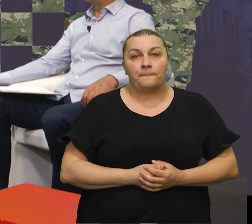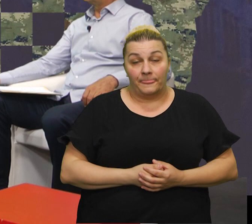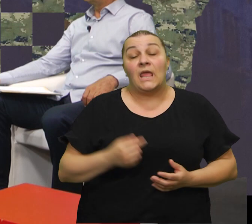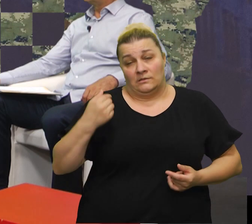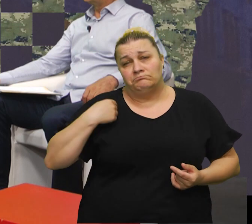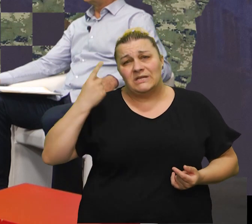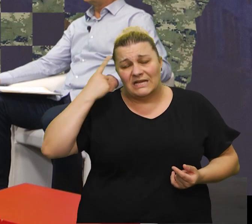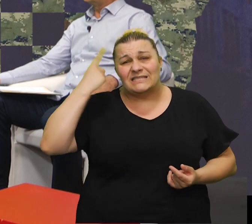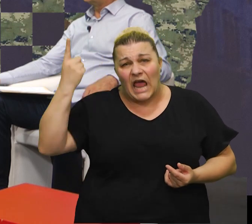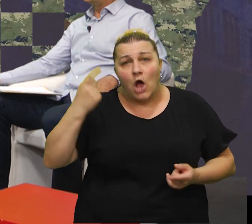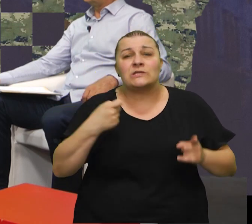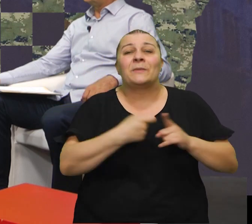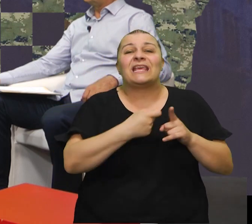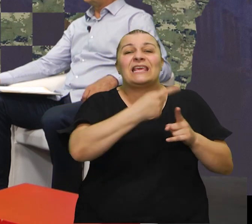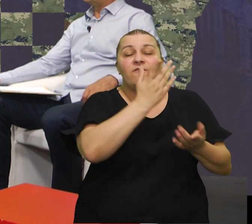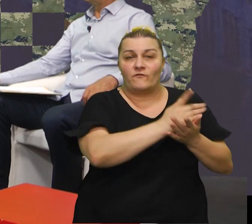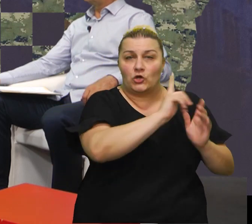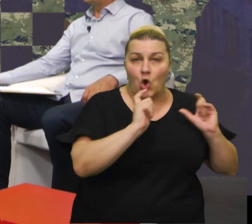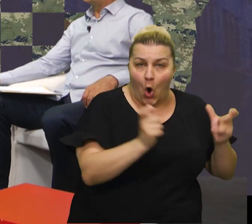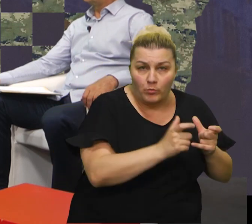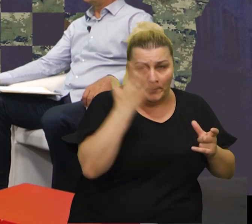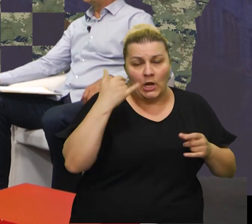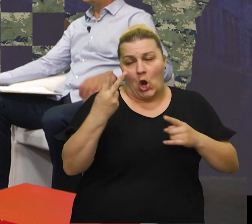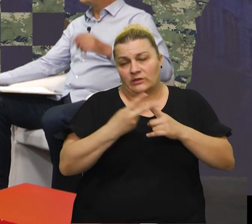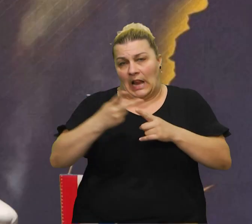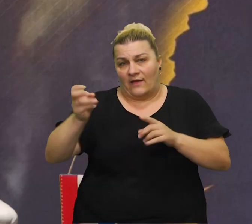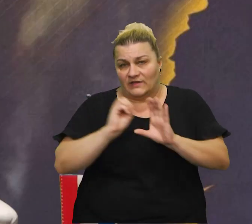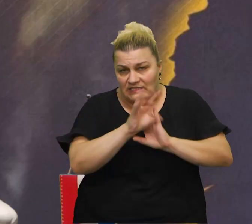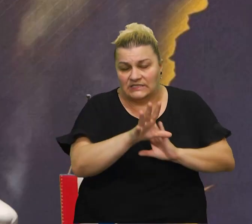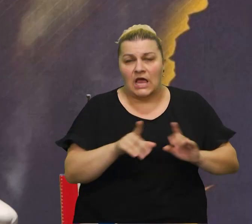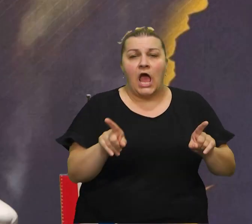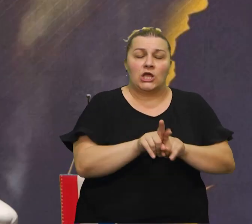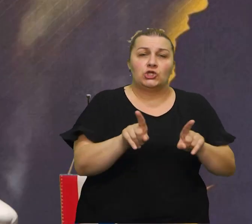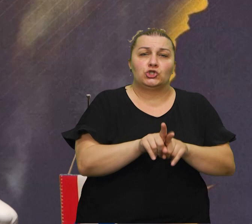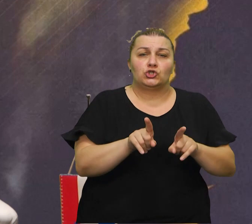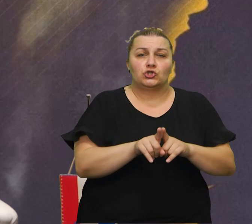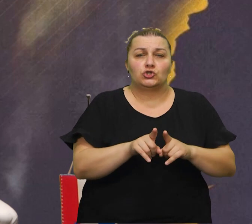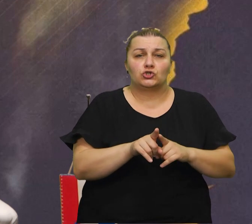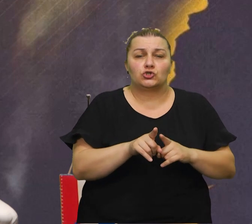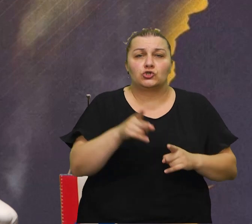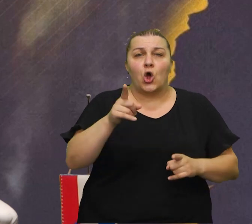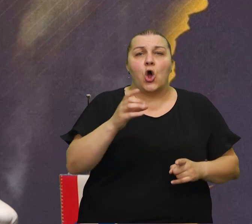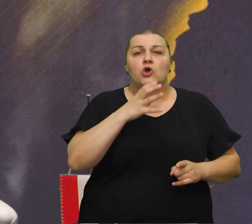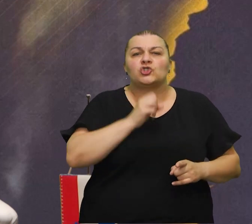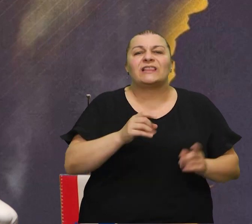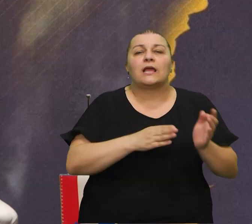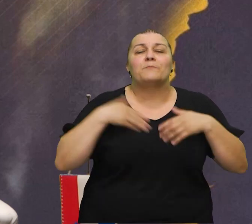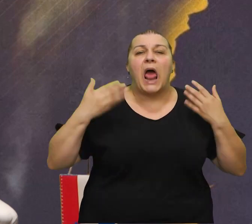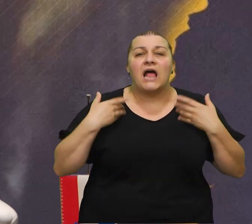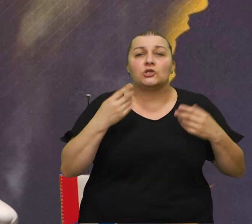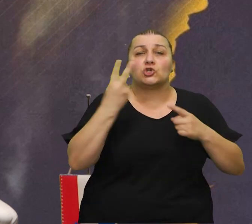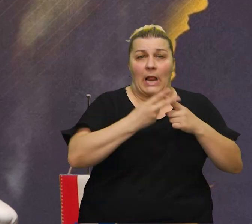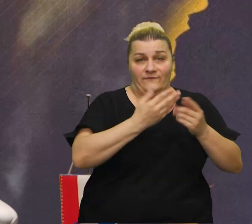Znala sam ja da je Kijev okupirano, televizija je prenosila i onoga Četnika, ratno zločinica, mladića